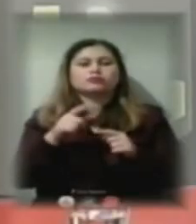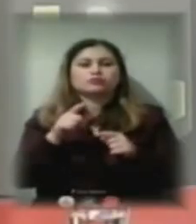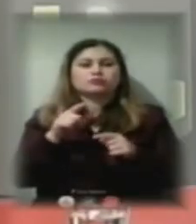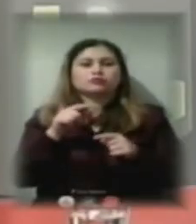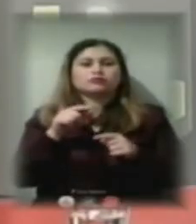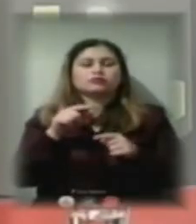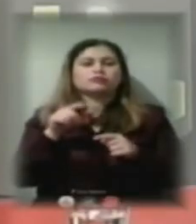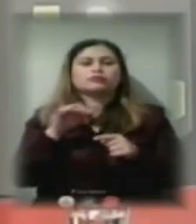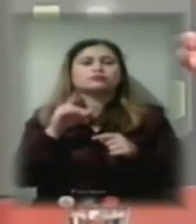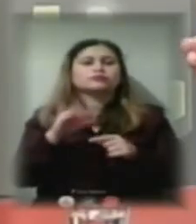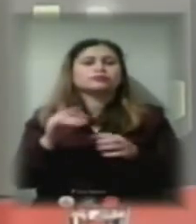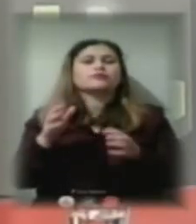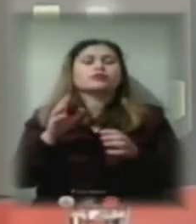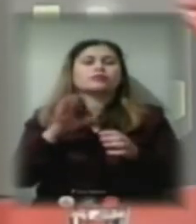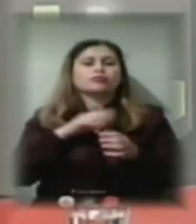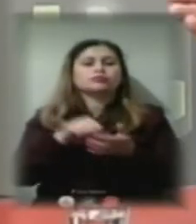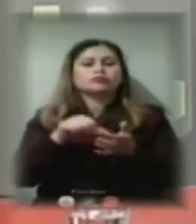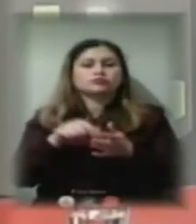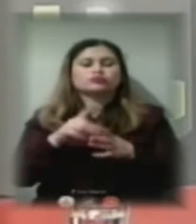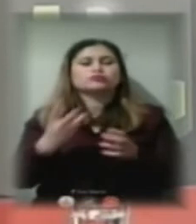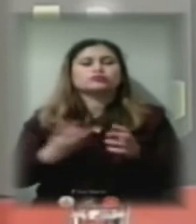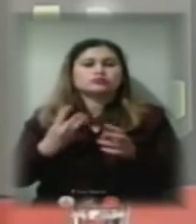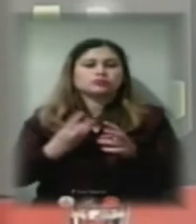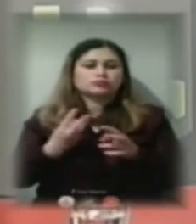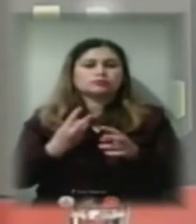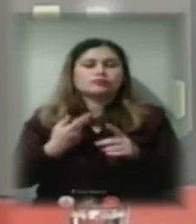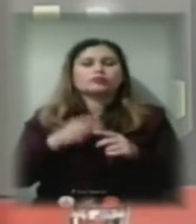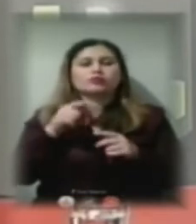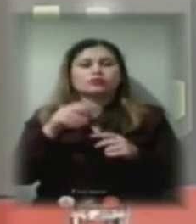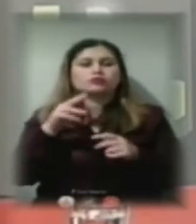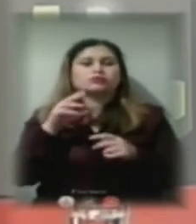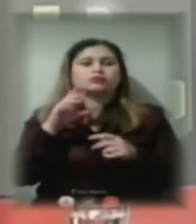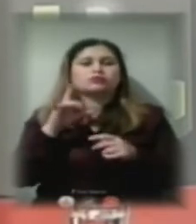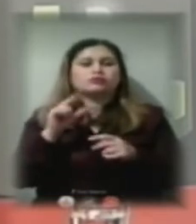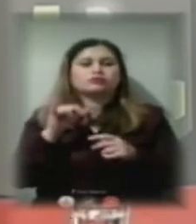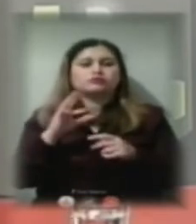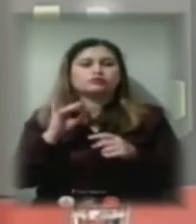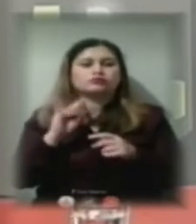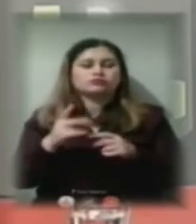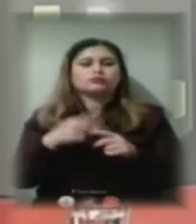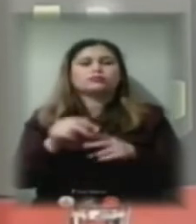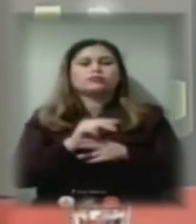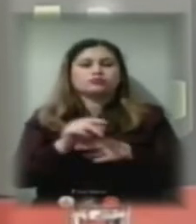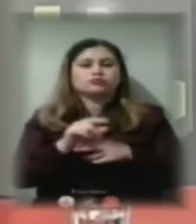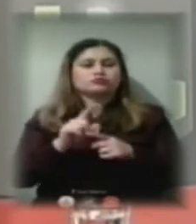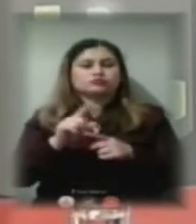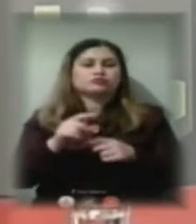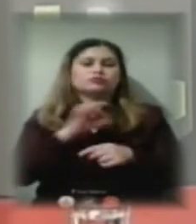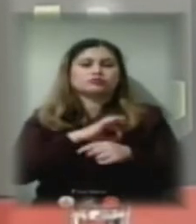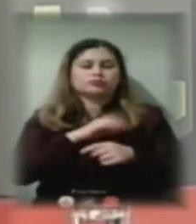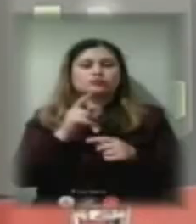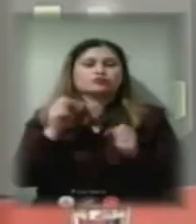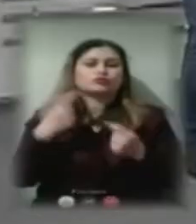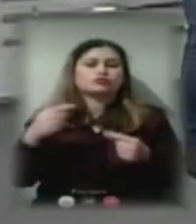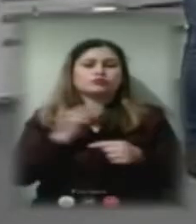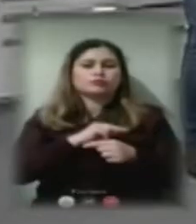всі приймали участь або бажаючі, і за цей рахунок тоді вже ремонтувати або ще там якісь інші роботи. Ігоре